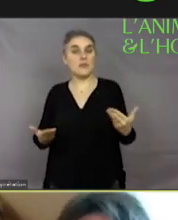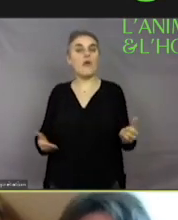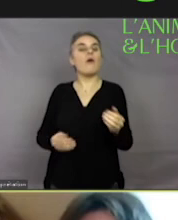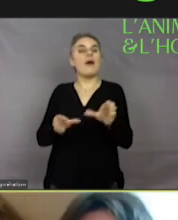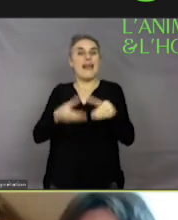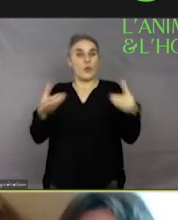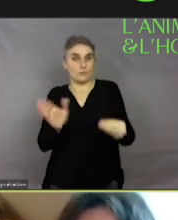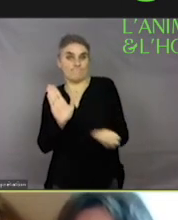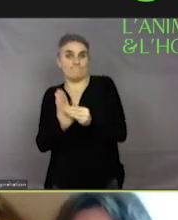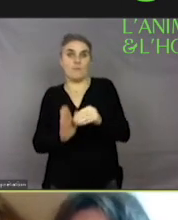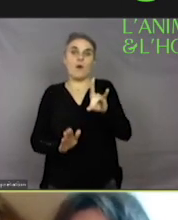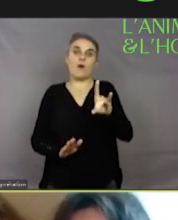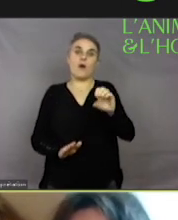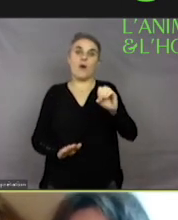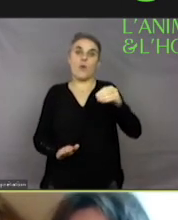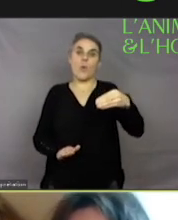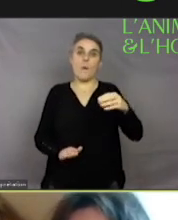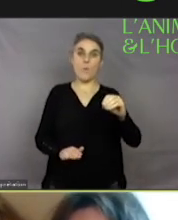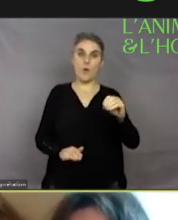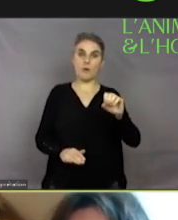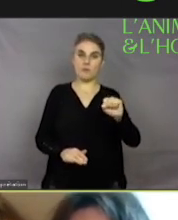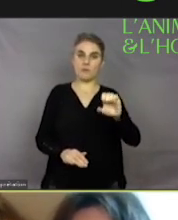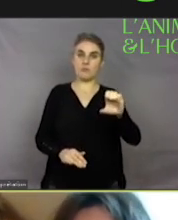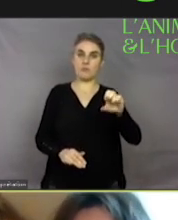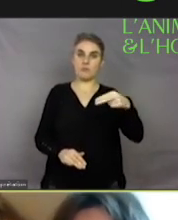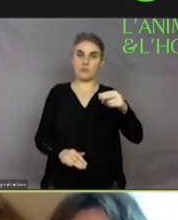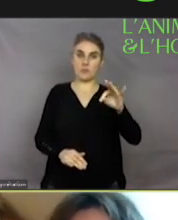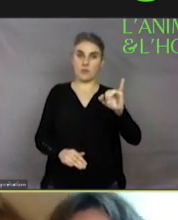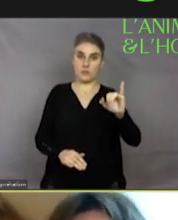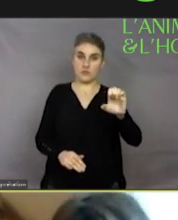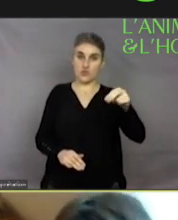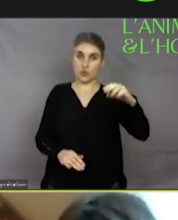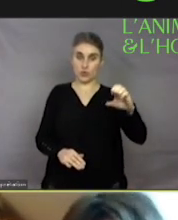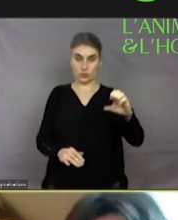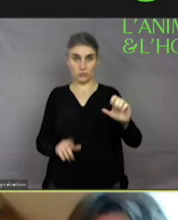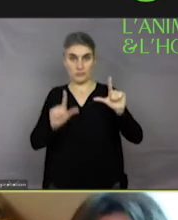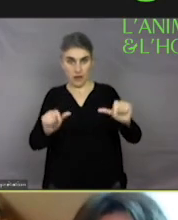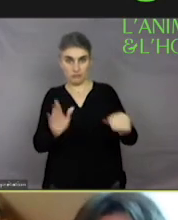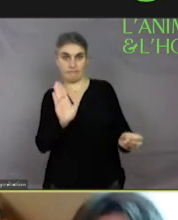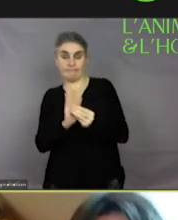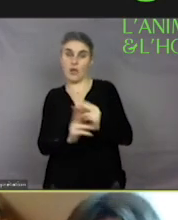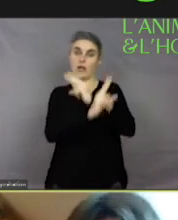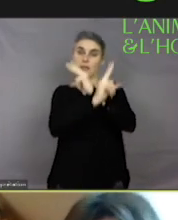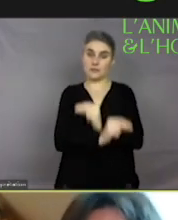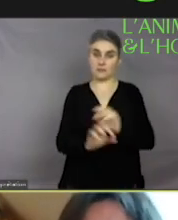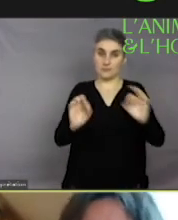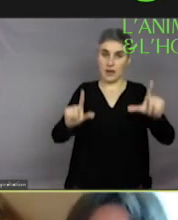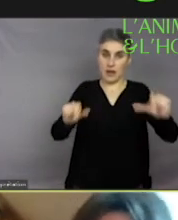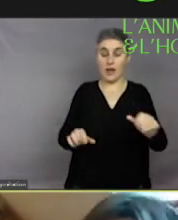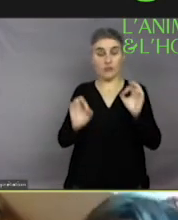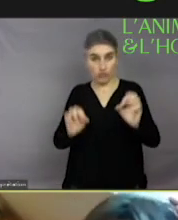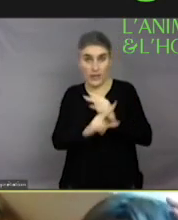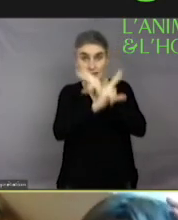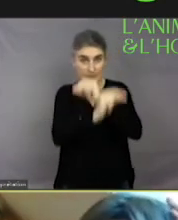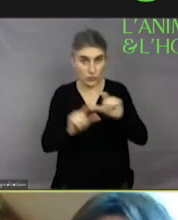avec une définition. Et cette définition permet quand même de protéger le mot. D'ailleurs, je suis très contente que